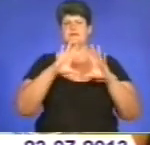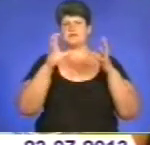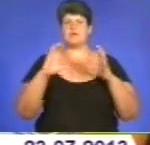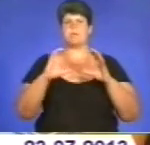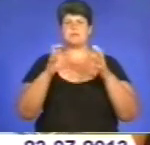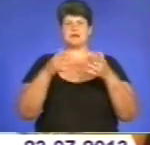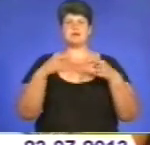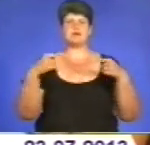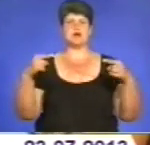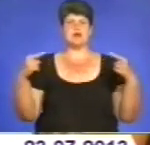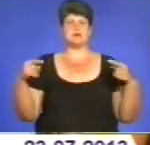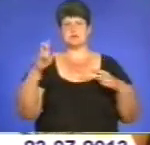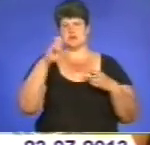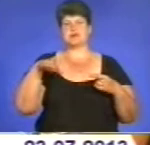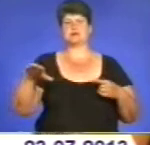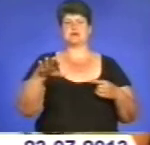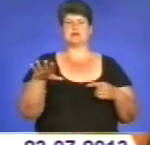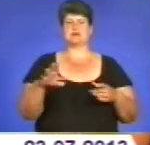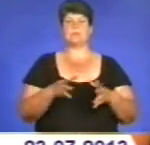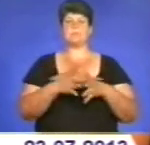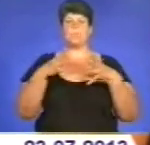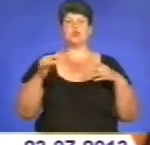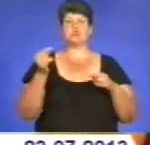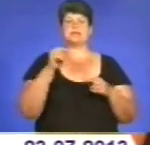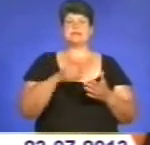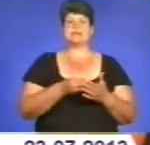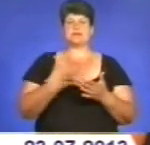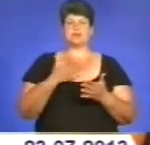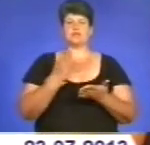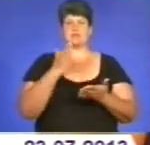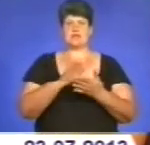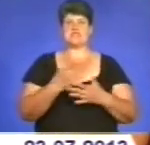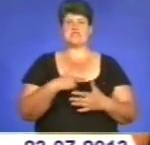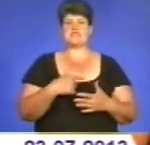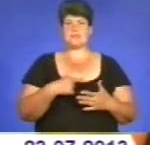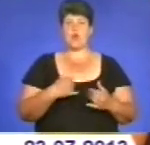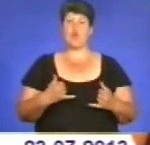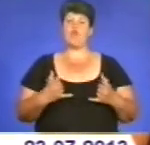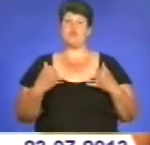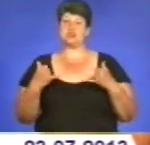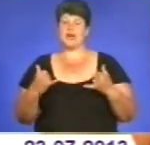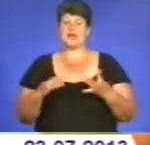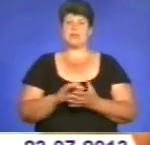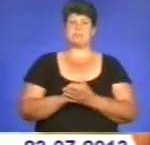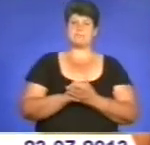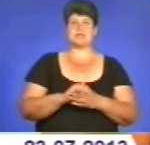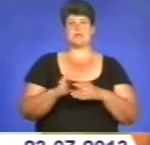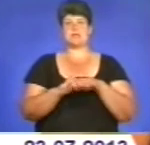країн, чим більше ці цінності, які ви несете в собі, уваження, світу, добру,